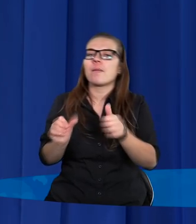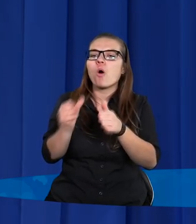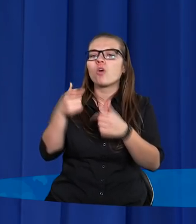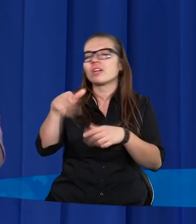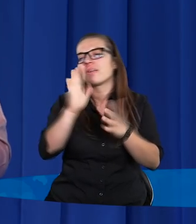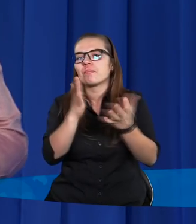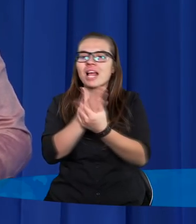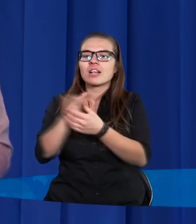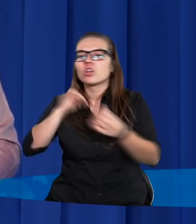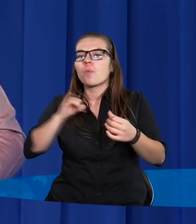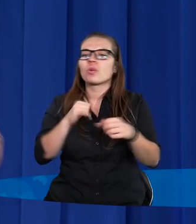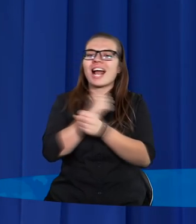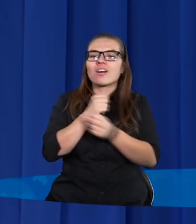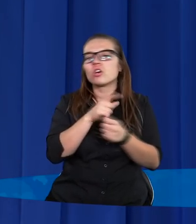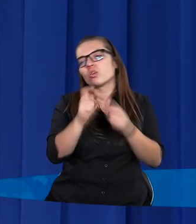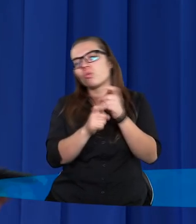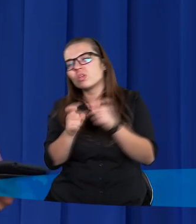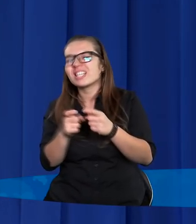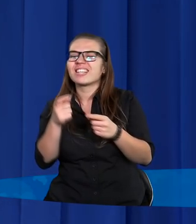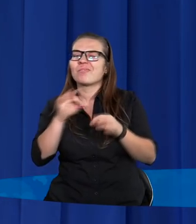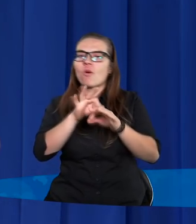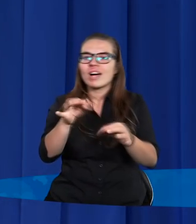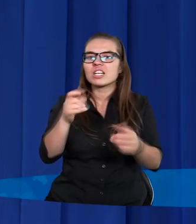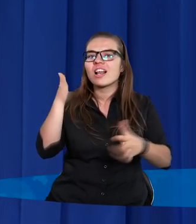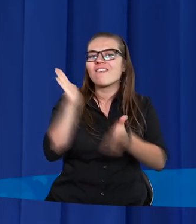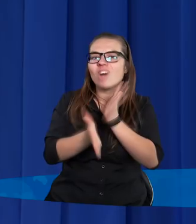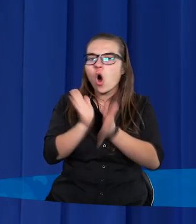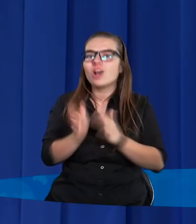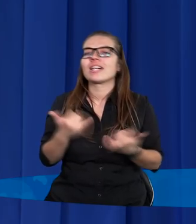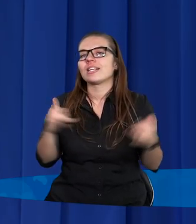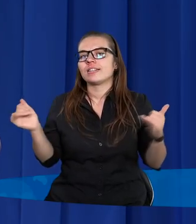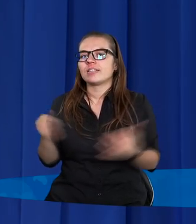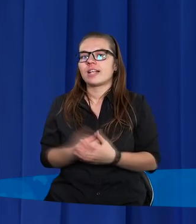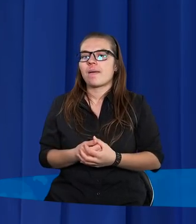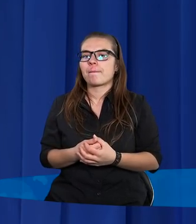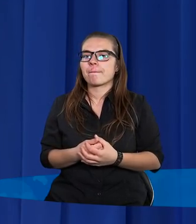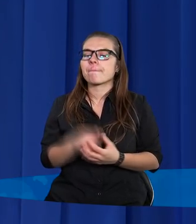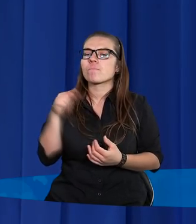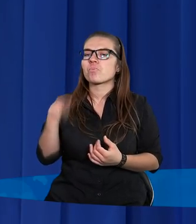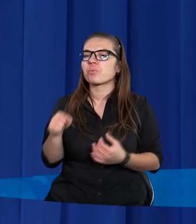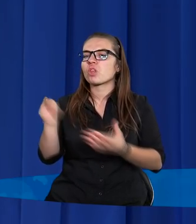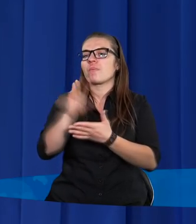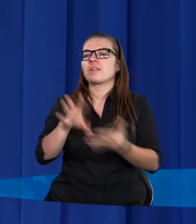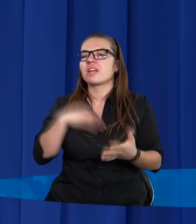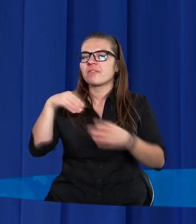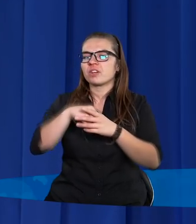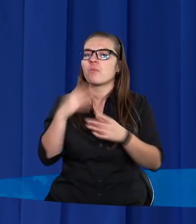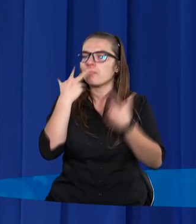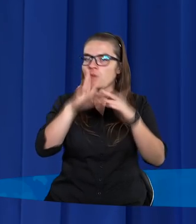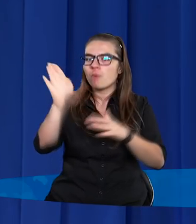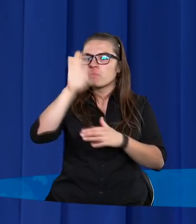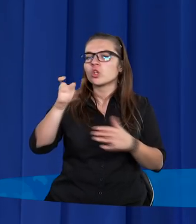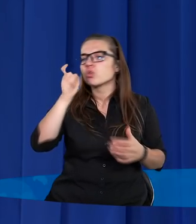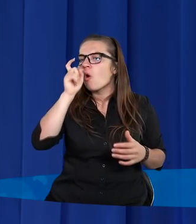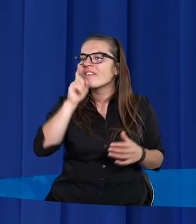gdzieś tam między sobą się zakochiwali, kłócili, prowadzili wojny. A tutaj w Biblii pojawia się Bóg, który